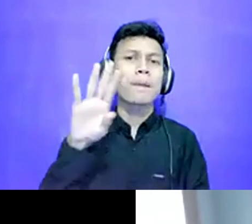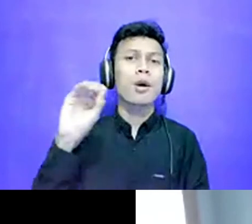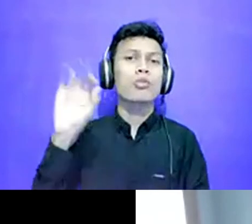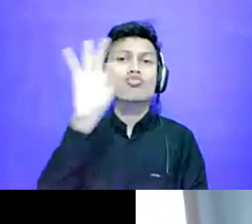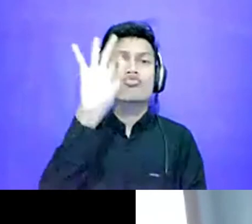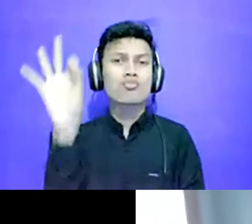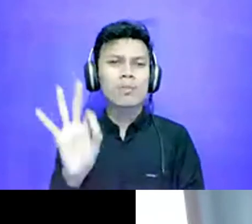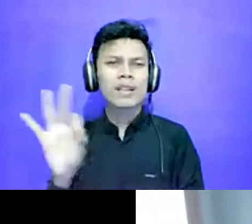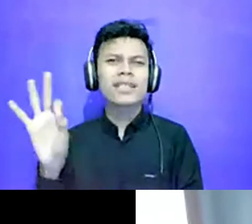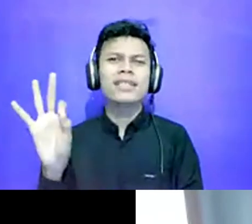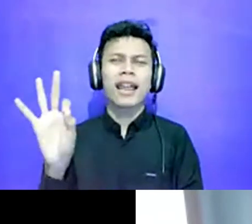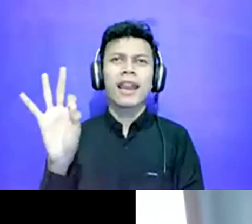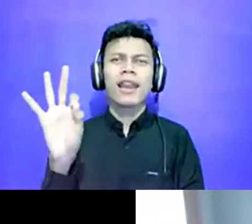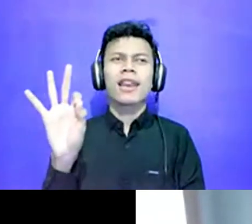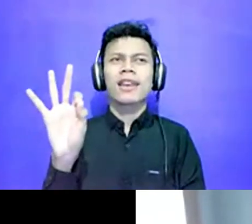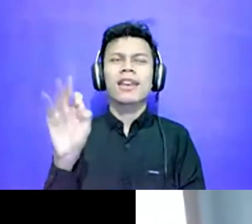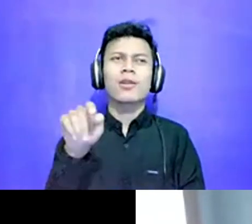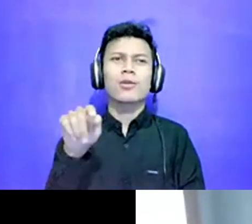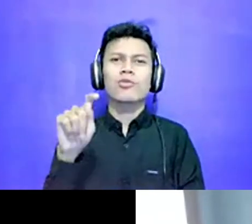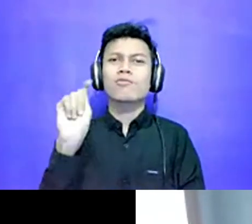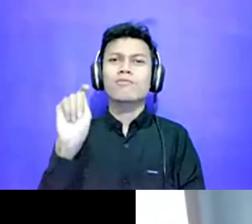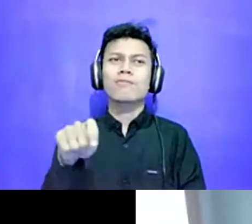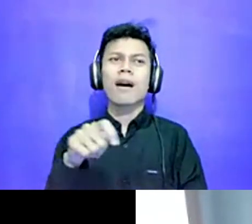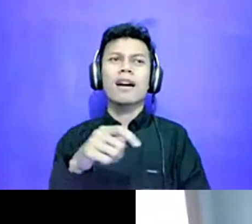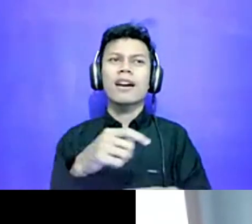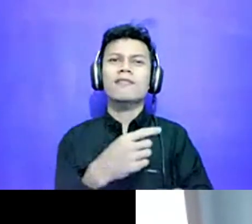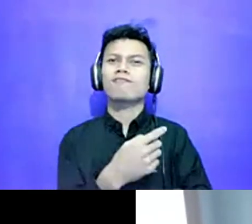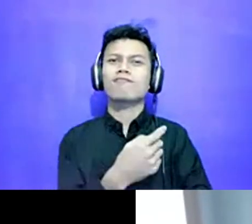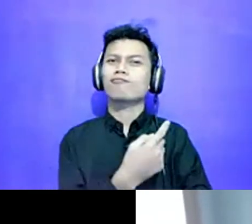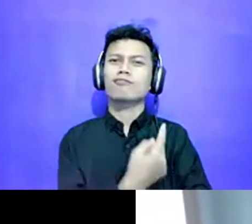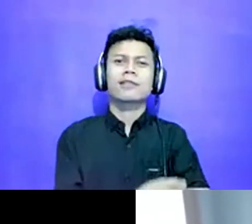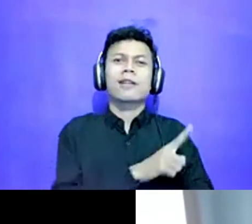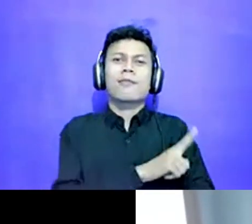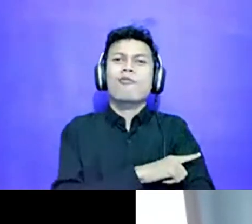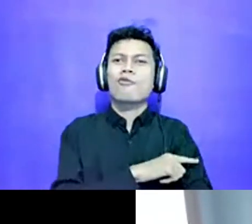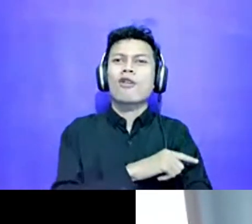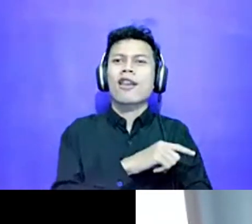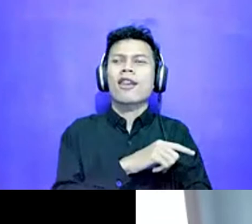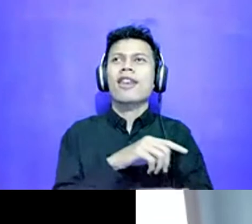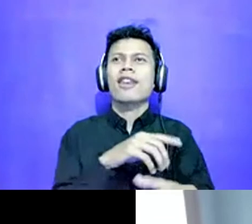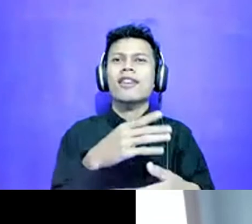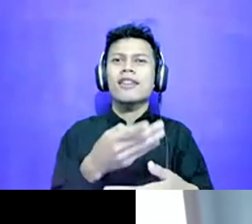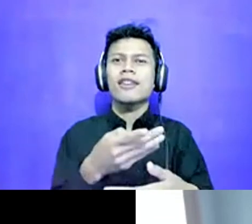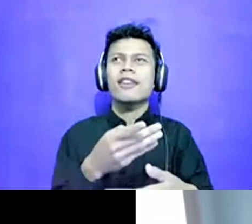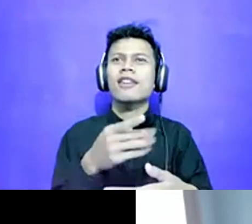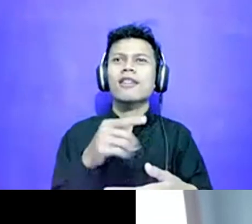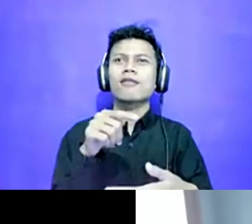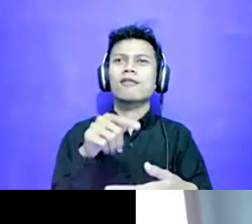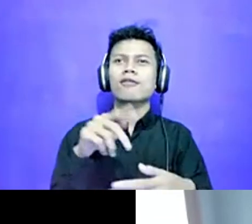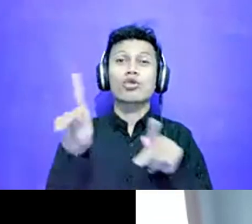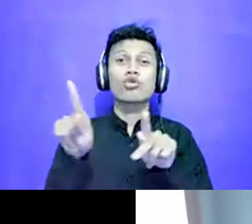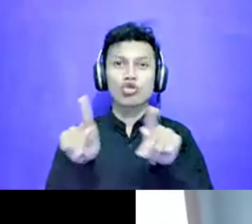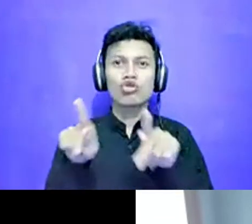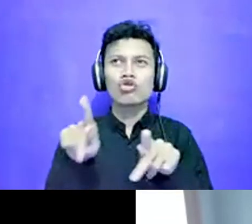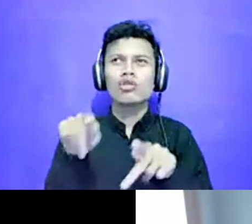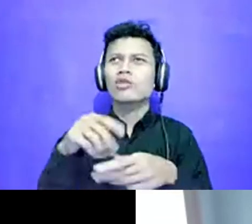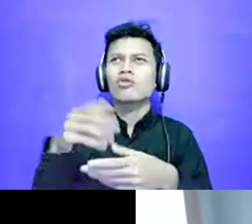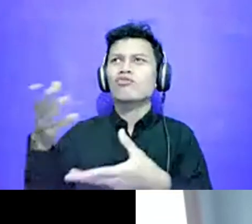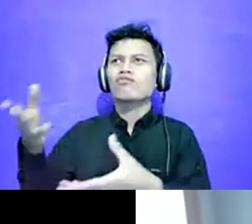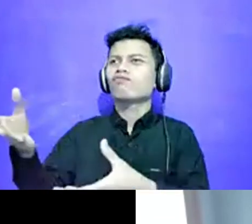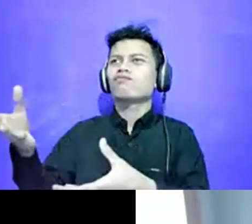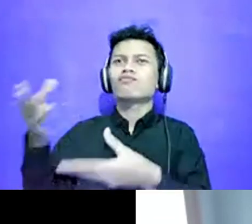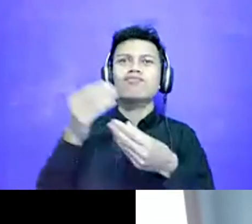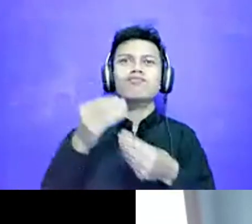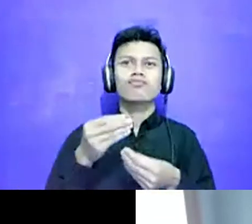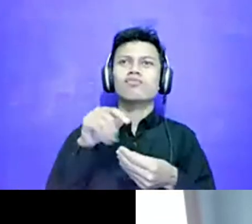kursus di kartu prakerja itu sudah mendapatkan uang dari skill yang didapat dari